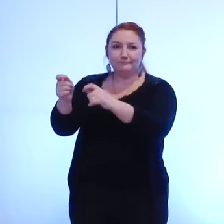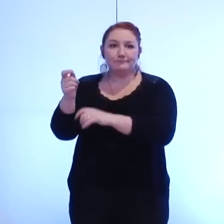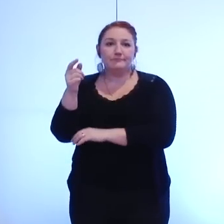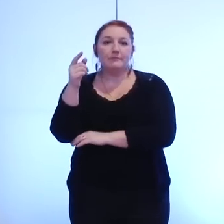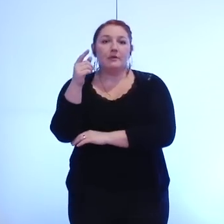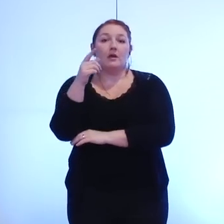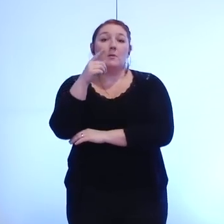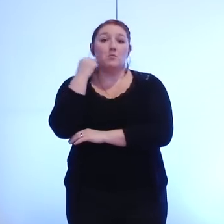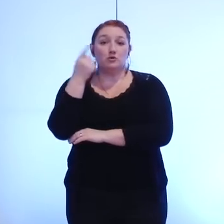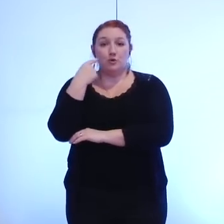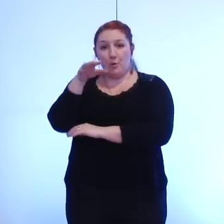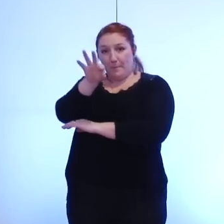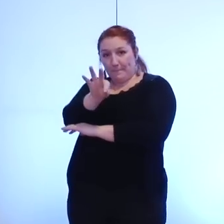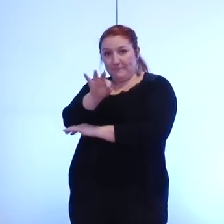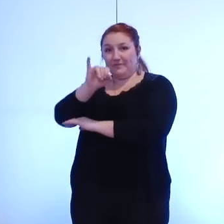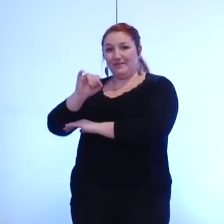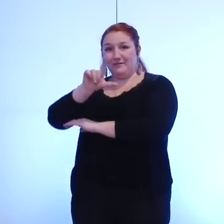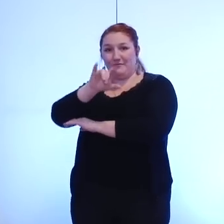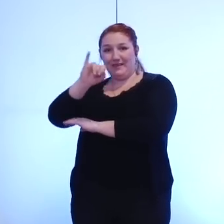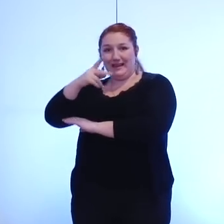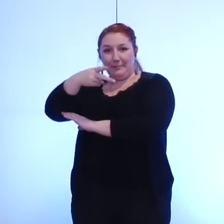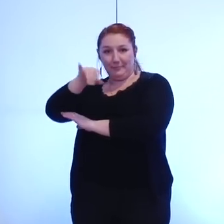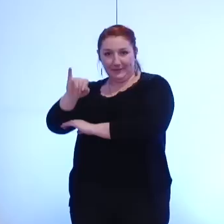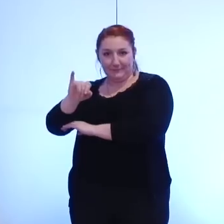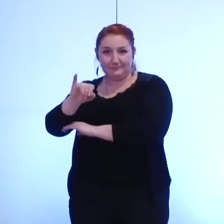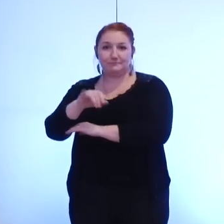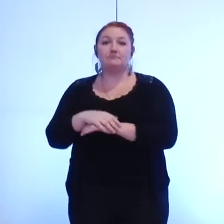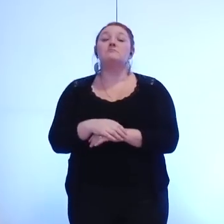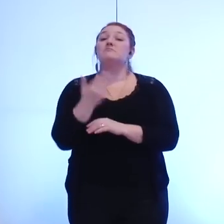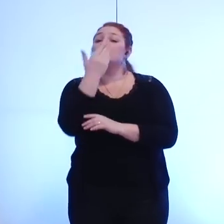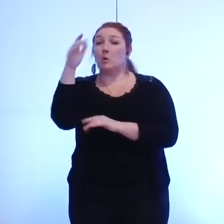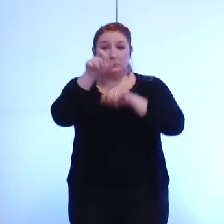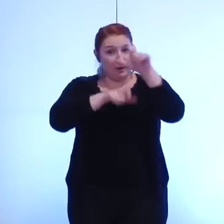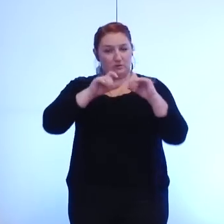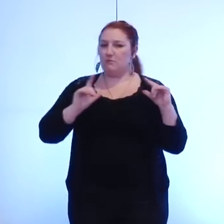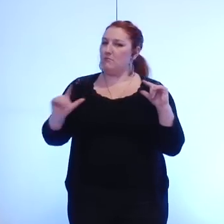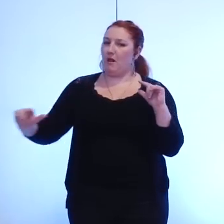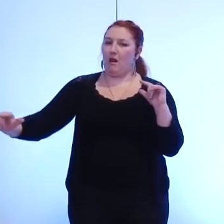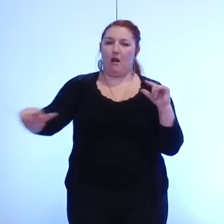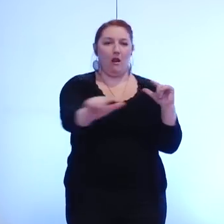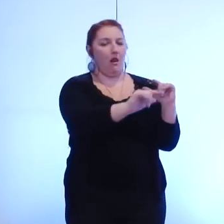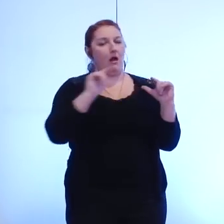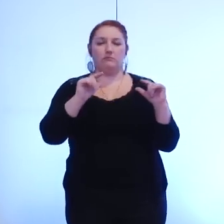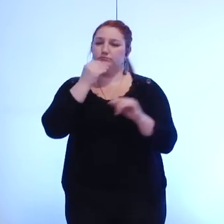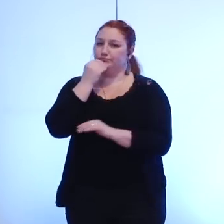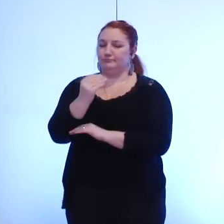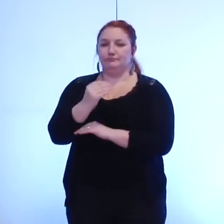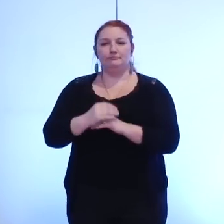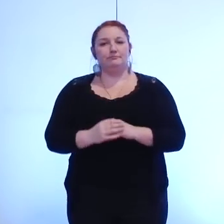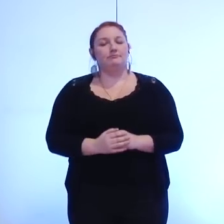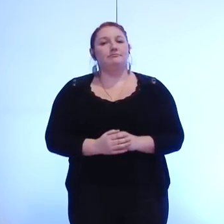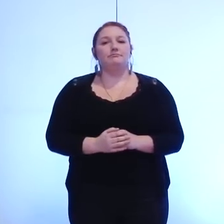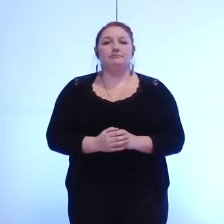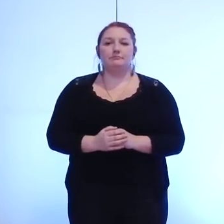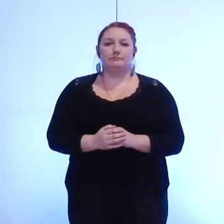Tavel Maud, Viard Jacques, Mac Antoine, Olivier Bertrand, a donné pouvoir,